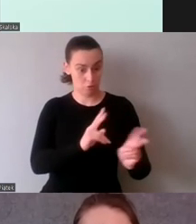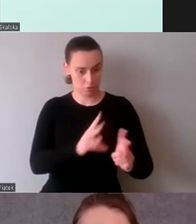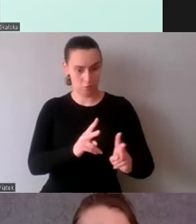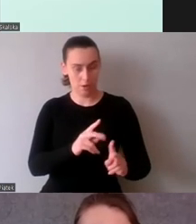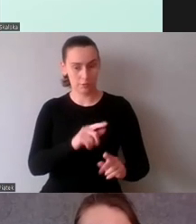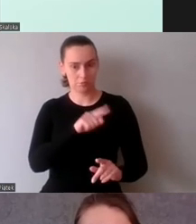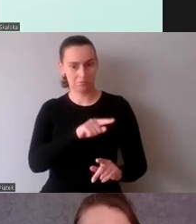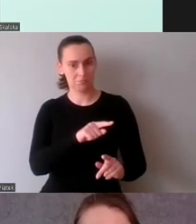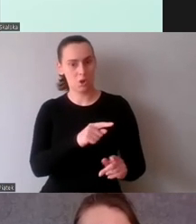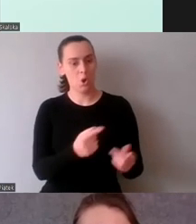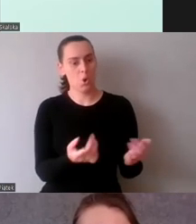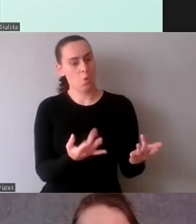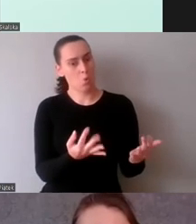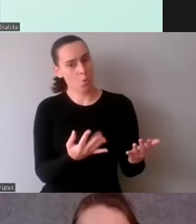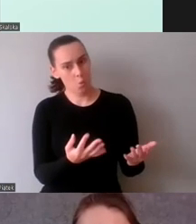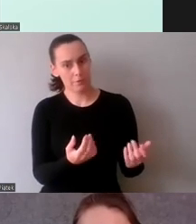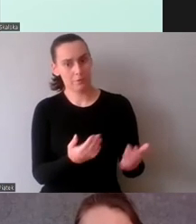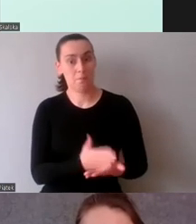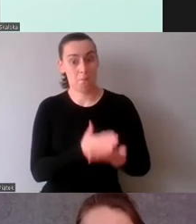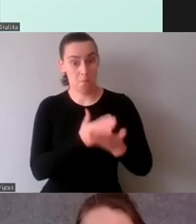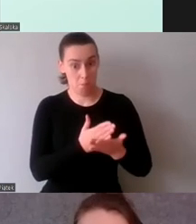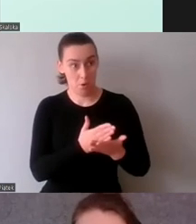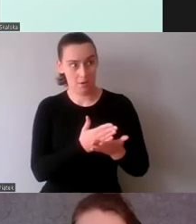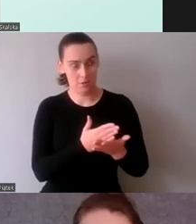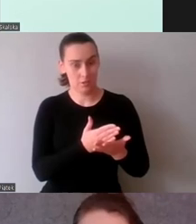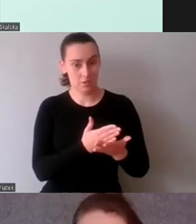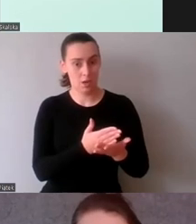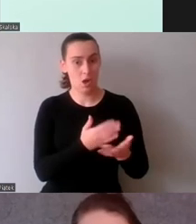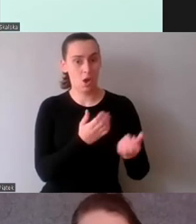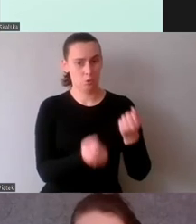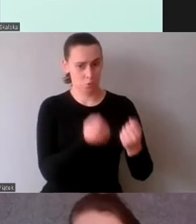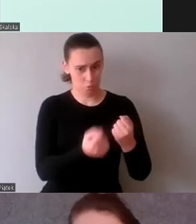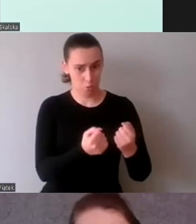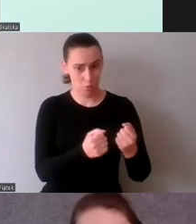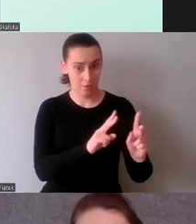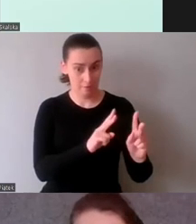skomplikowanymi fragmentami, może nadal okazać się,